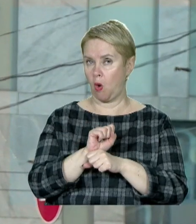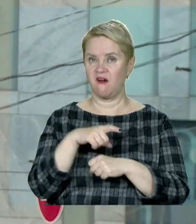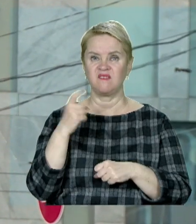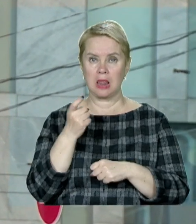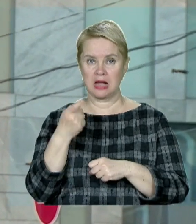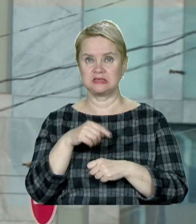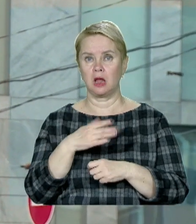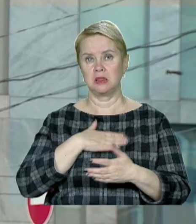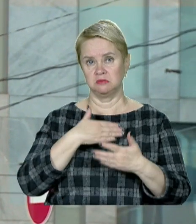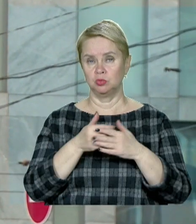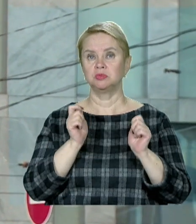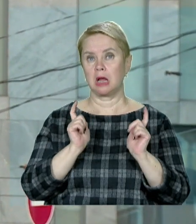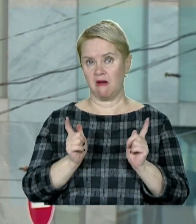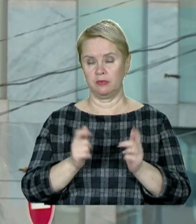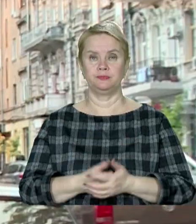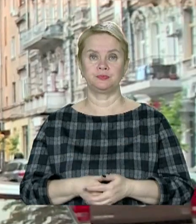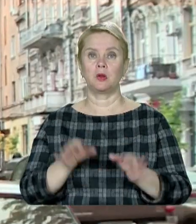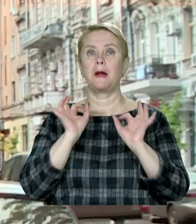Автовласники ініціативу схвалюють.